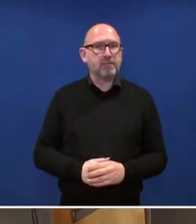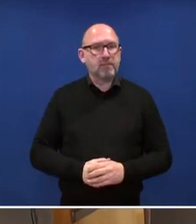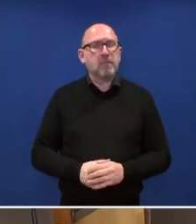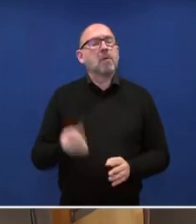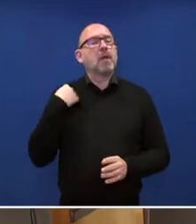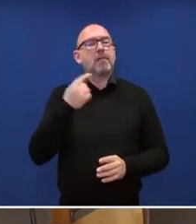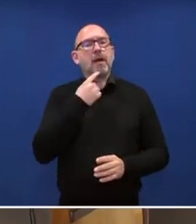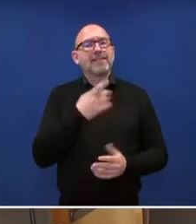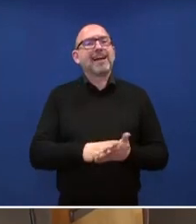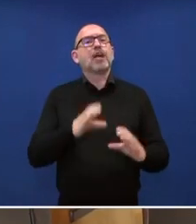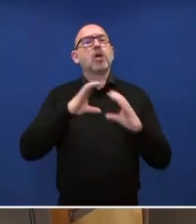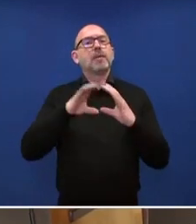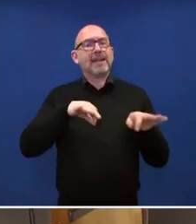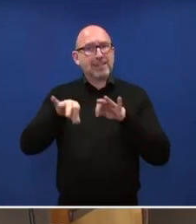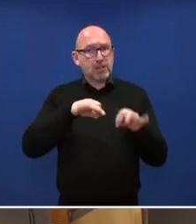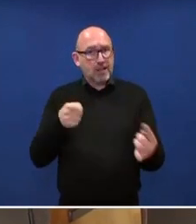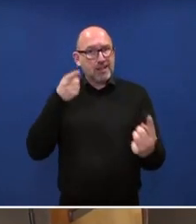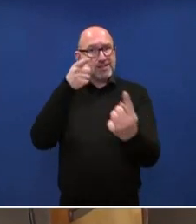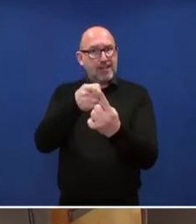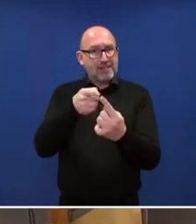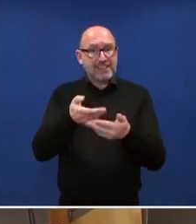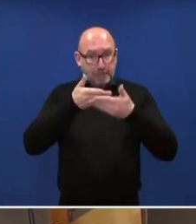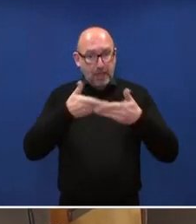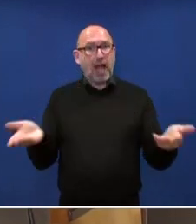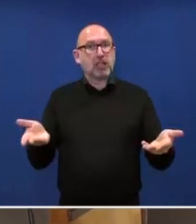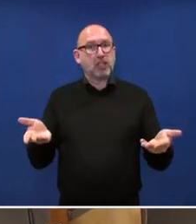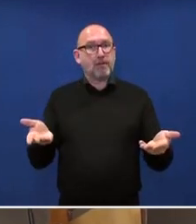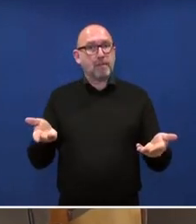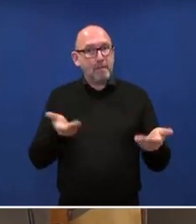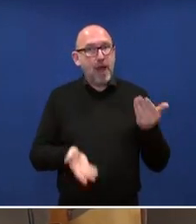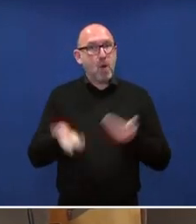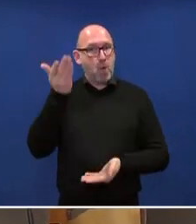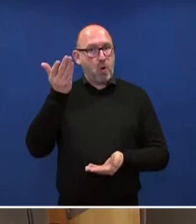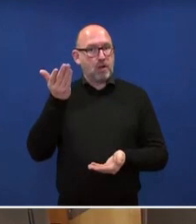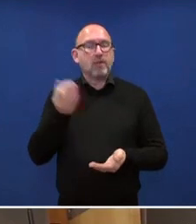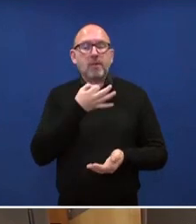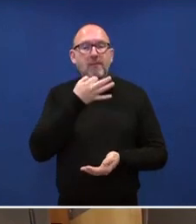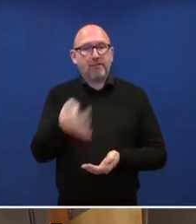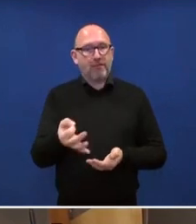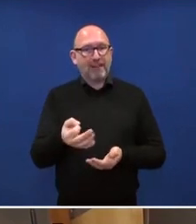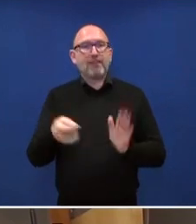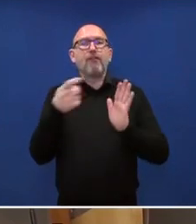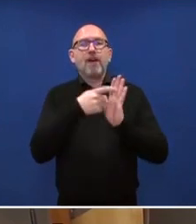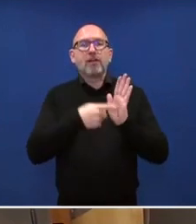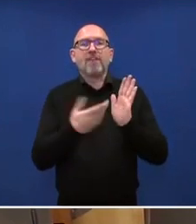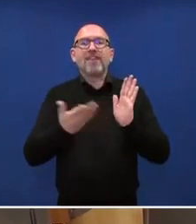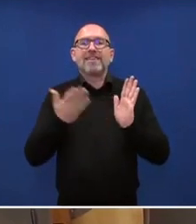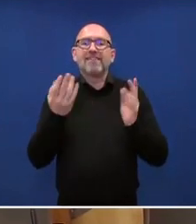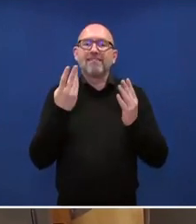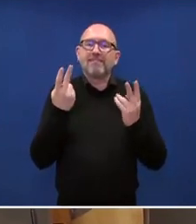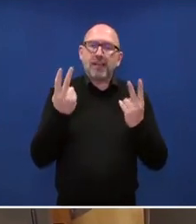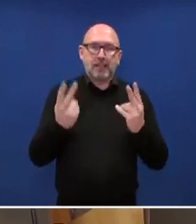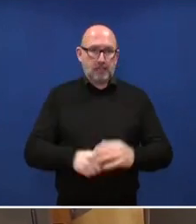die Kommunikationsstrategie zielt darauf ab, die Bereitschaft zu erhöhen. Da würde mich noch mal interessieren, welche Faktoren sind denn aus Ihrer Sicht wichtig? Also ein Besuch im